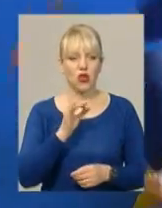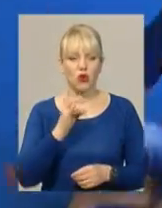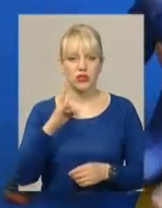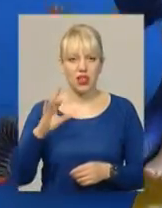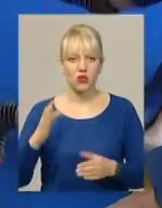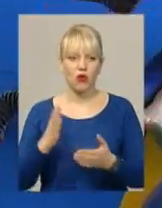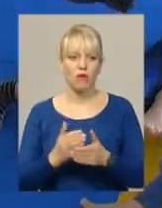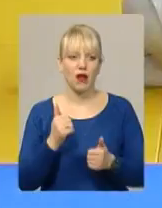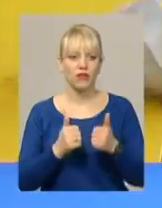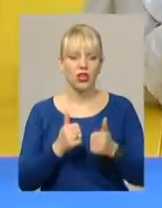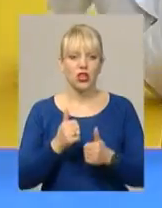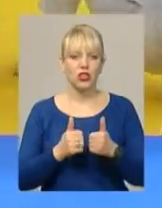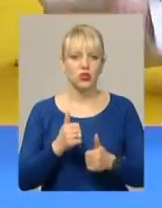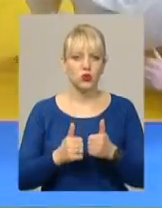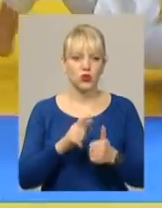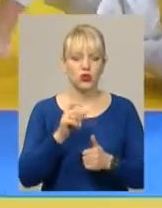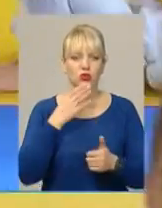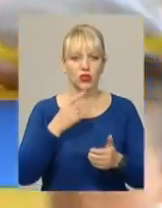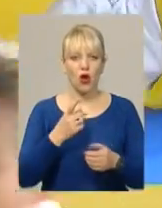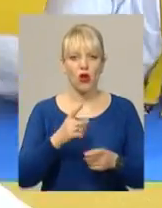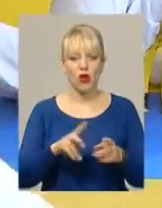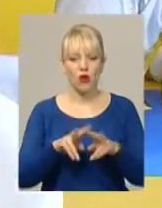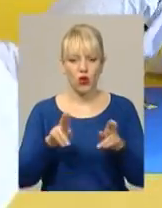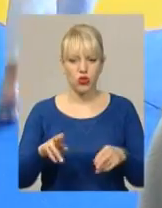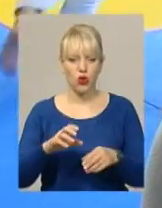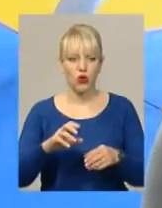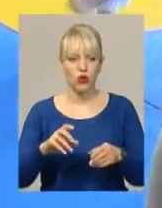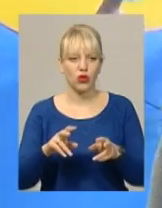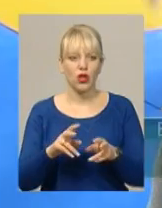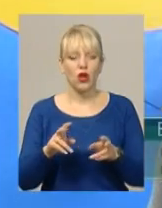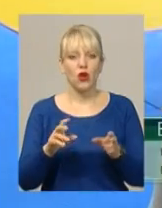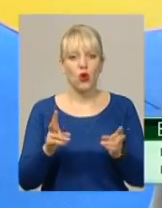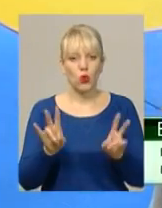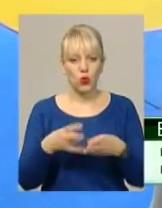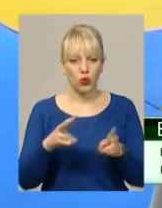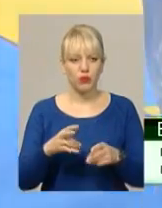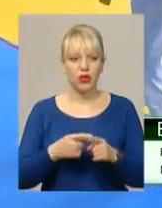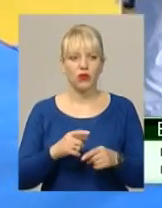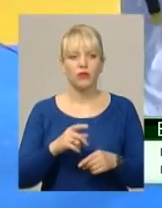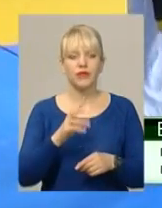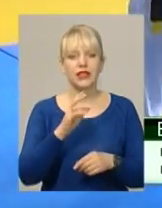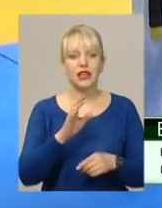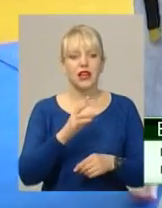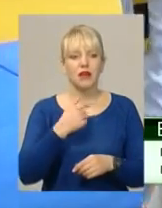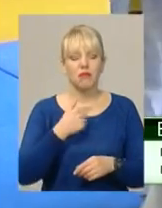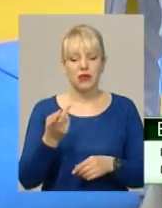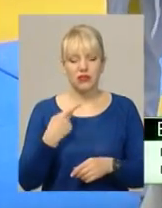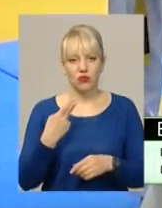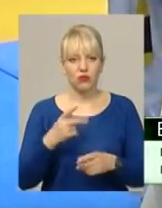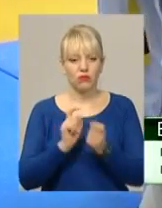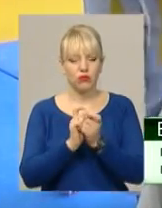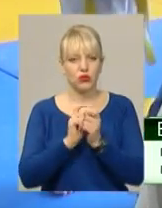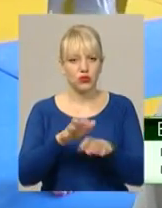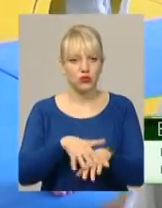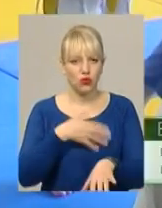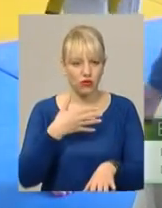суточку зі своїм одноклубником-динамівцем, з яким не раз уже й мав спаринги. Ми з ним дуже довго боролось. Ми один одного прийома